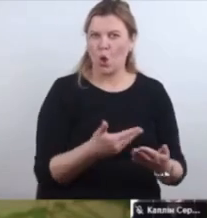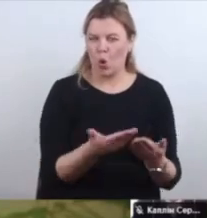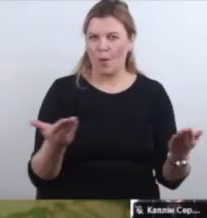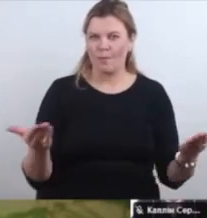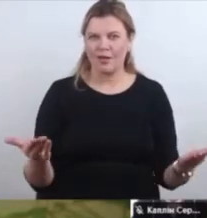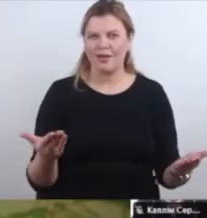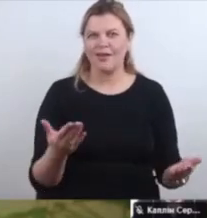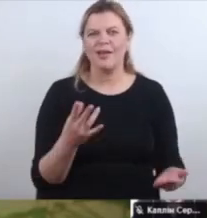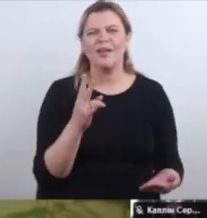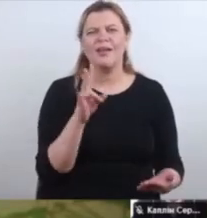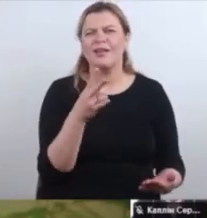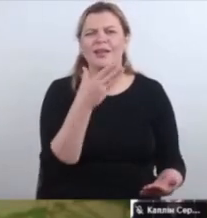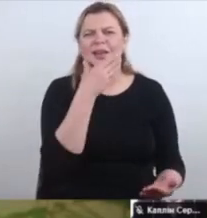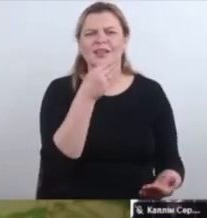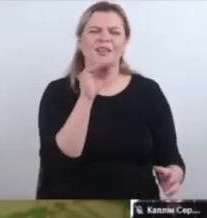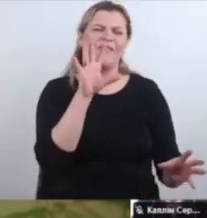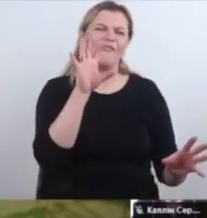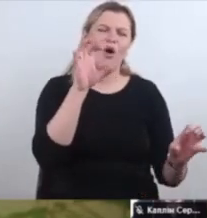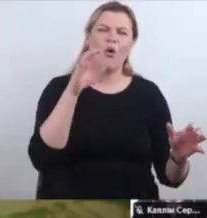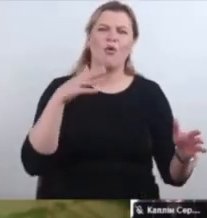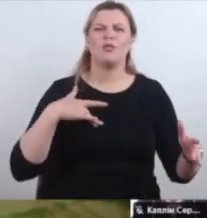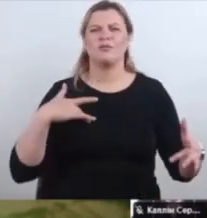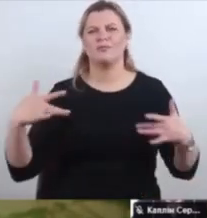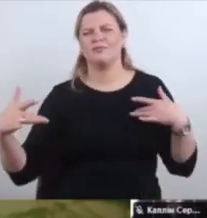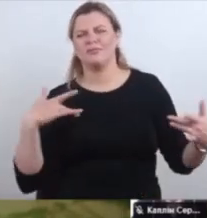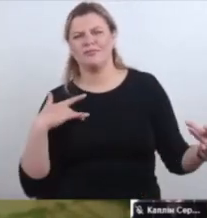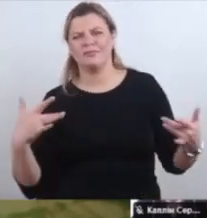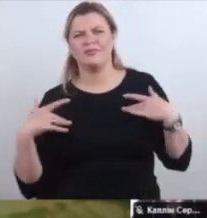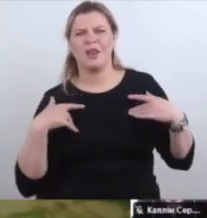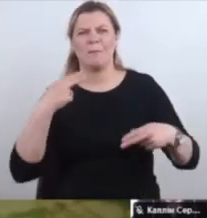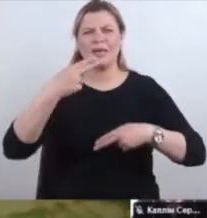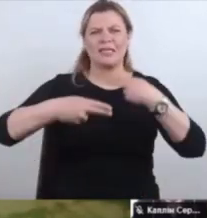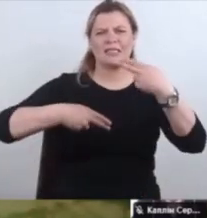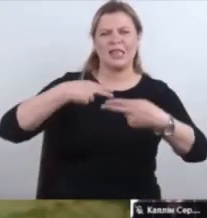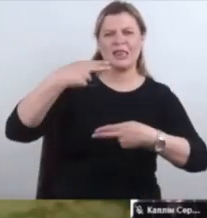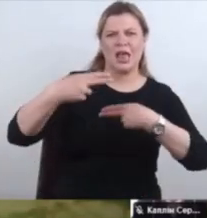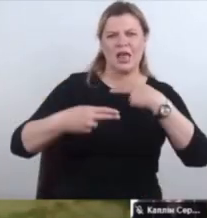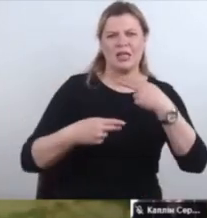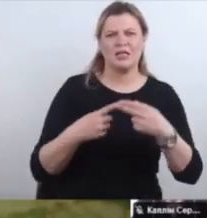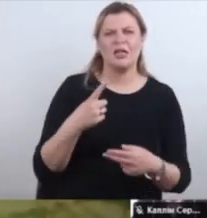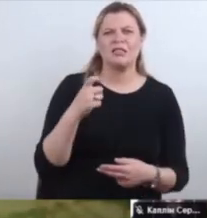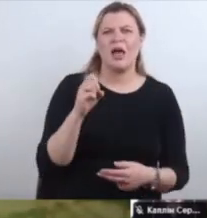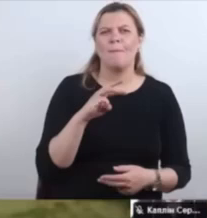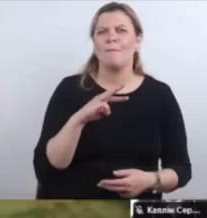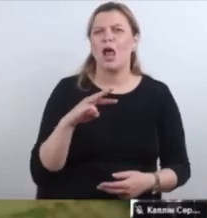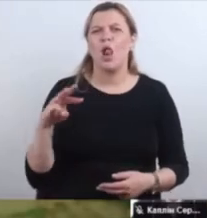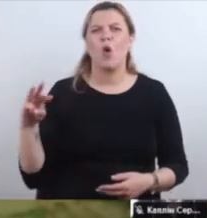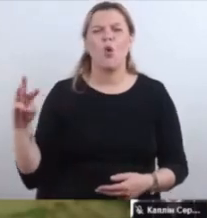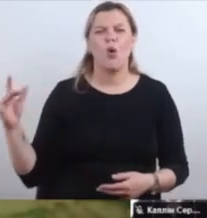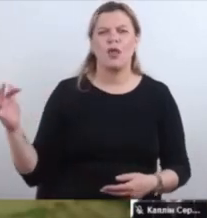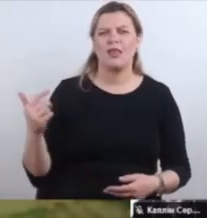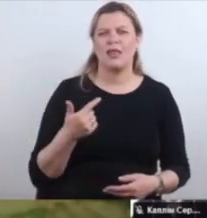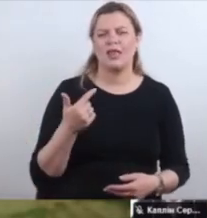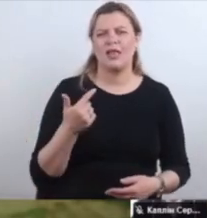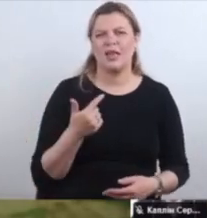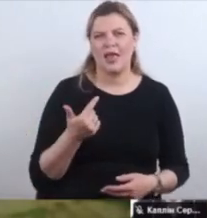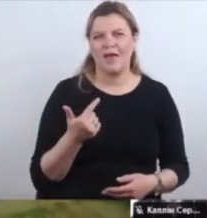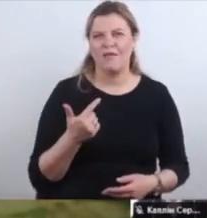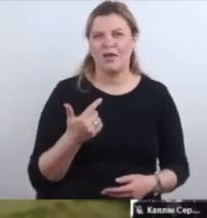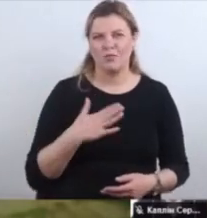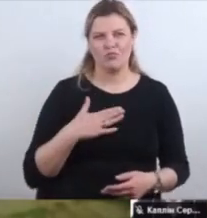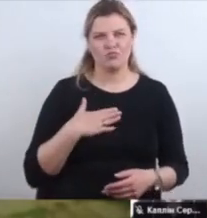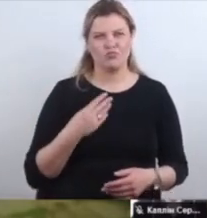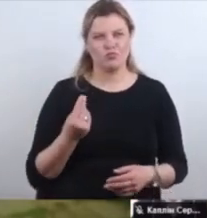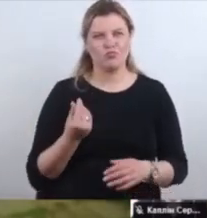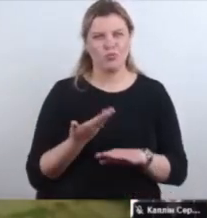красиві фото і селси з презентацією за мільйони гривень полтавської громади, а